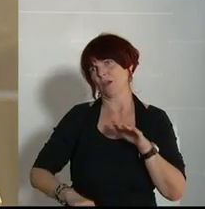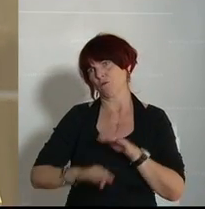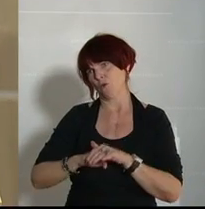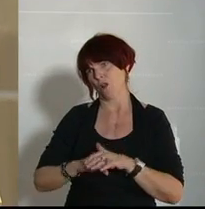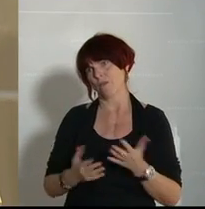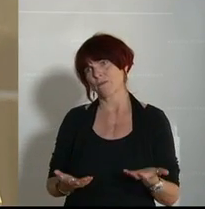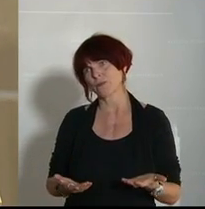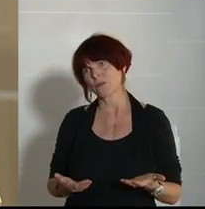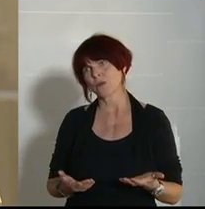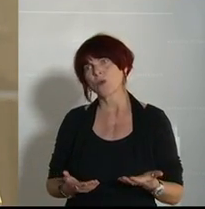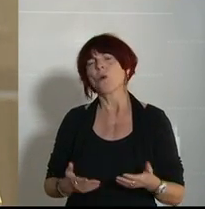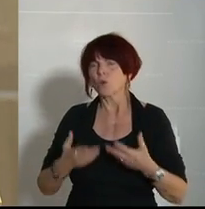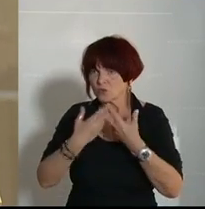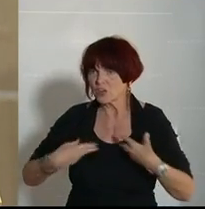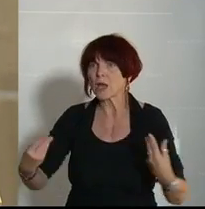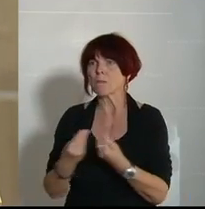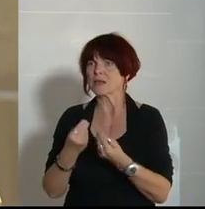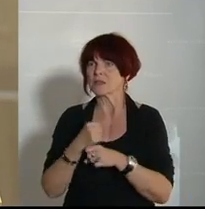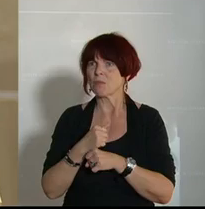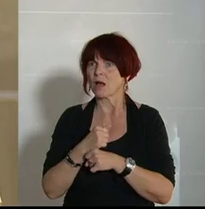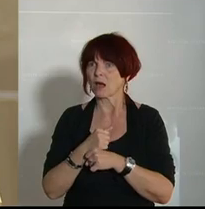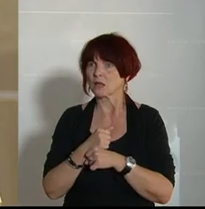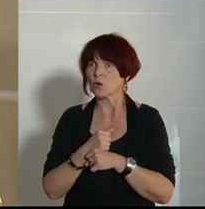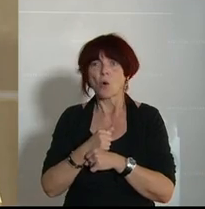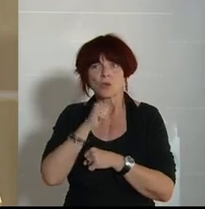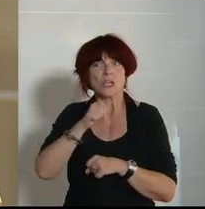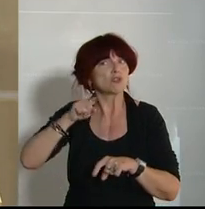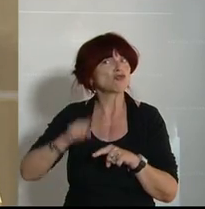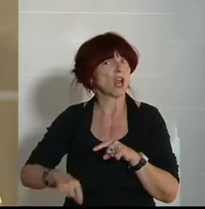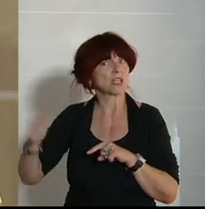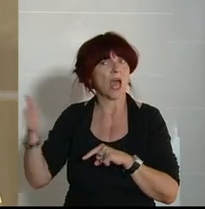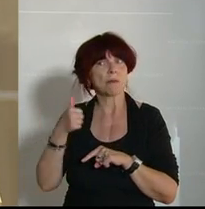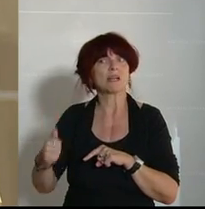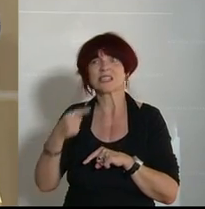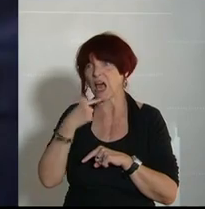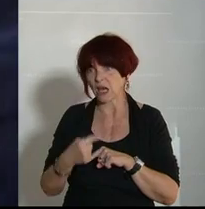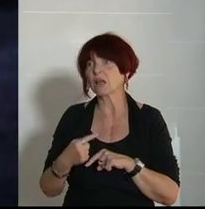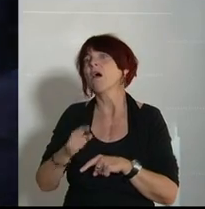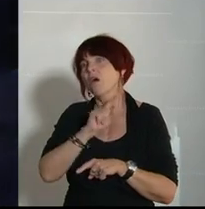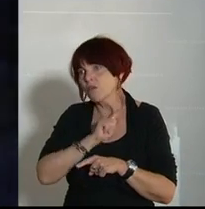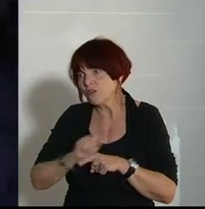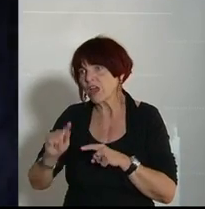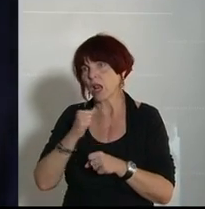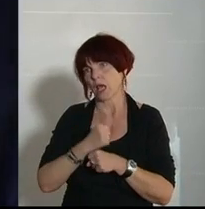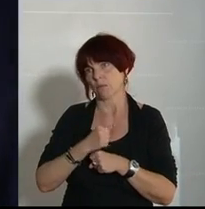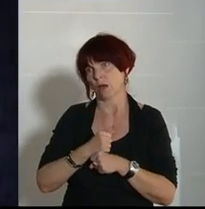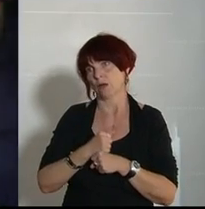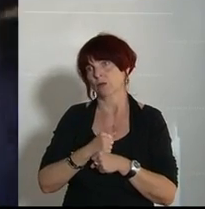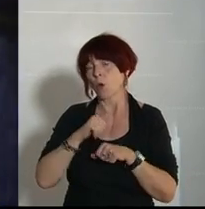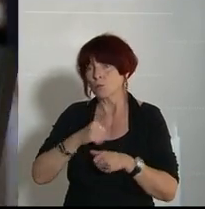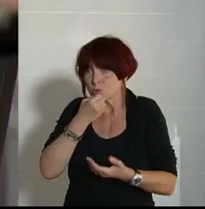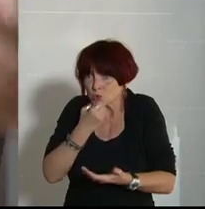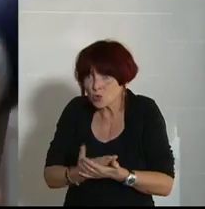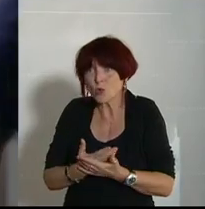gemeinsam. Und es ist nicht schlecht einmal zu sagen, wir haben einen Fehler gemacht. Und gemeinsam bringen wir es nur zusammen, wenn man auch einmal eingesteht, dass man einen Fehler gemacht hat.